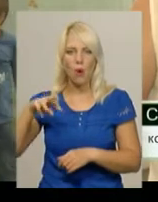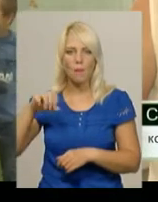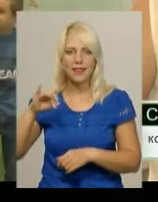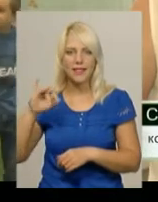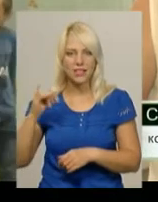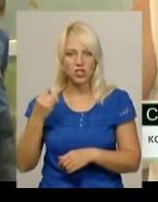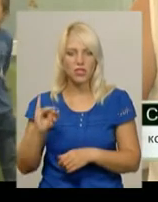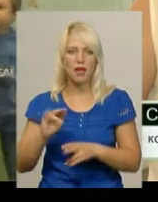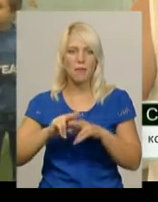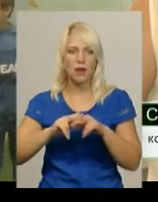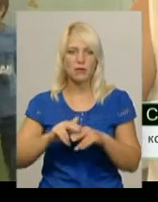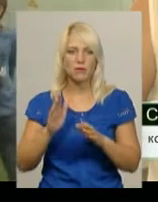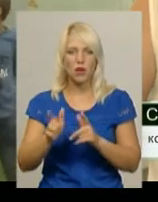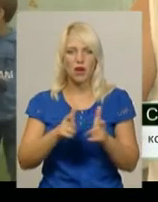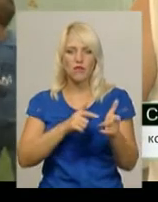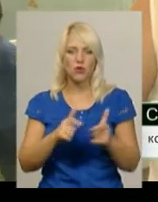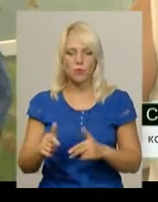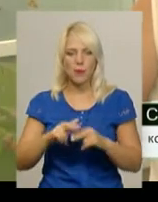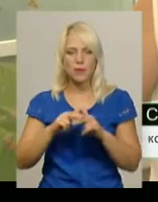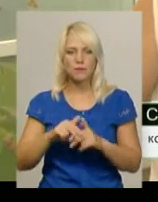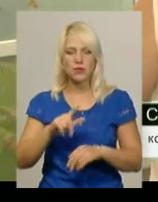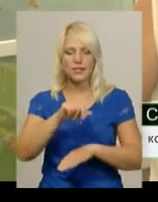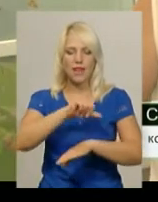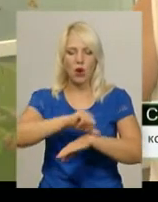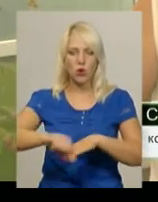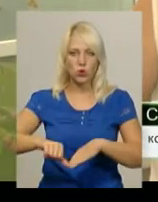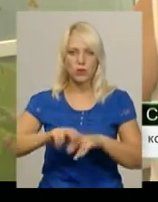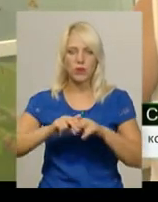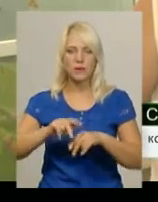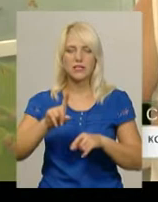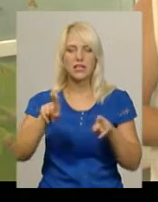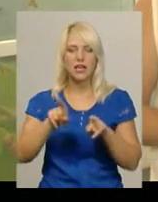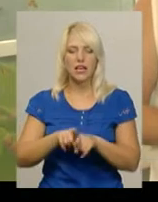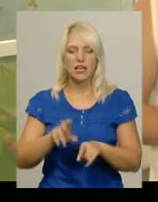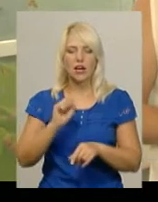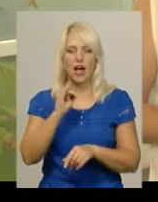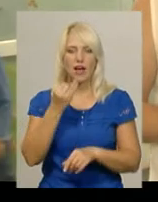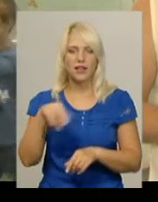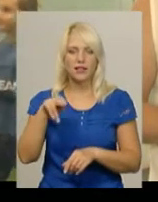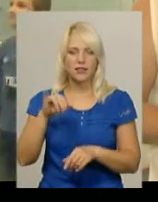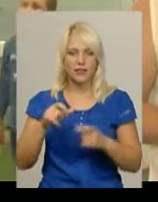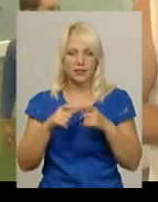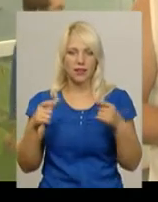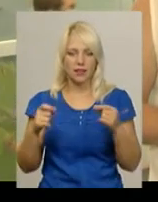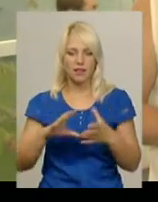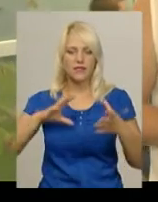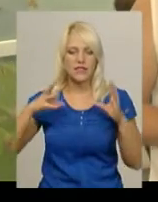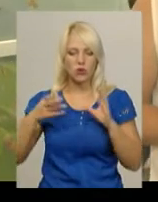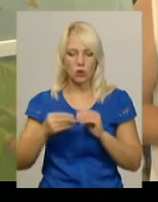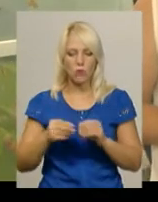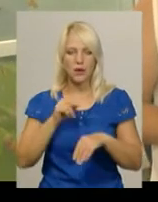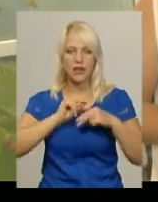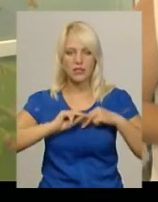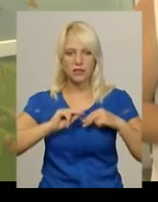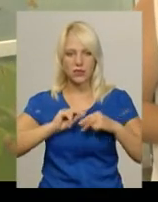документів виготовлятимуть паспорти громадян України, закордонні паспорти та паспорти у вигляді ID-карток. Усього ж працівники сектору з